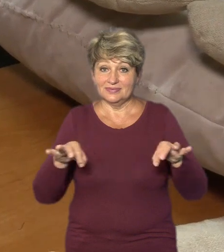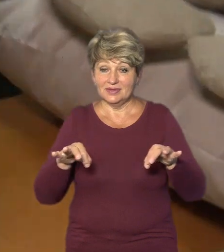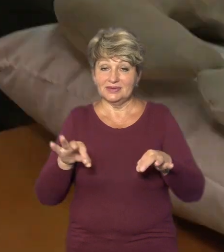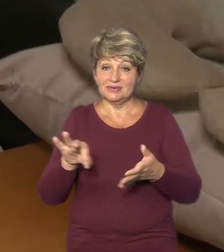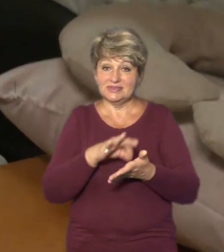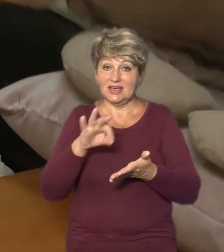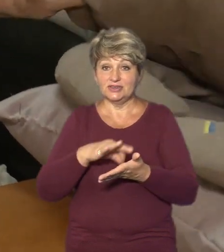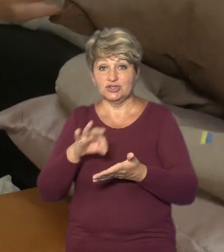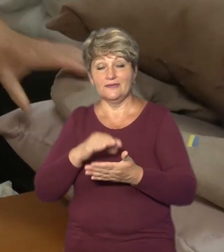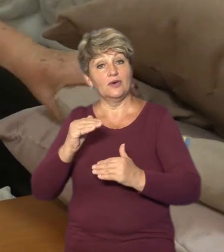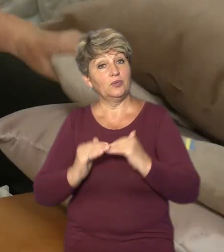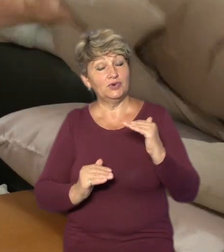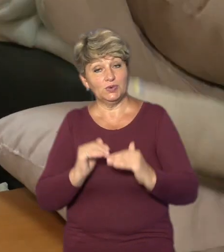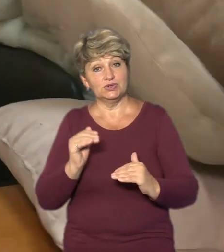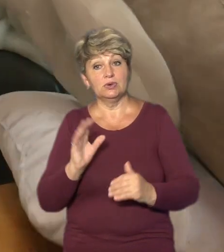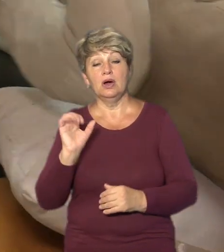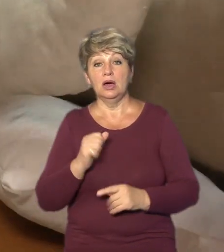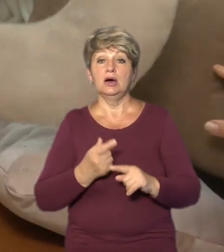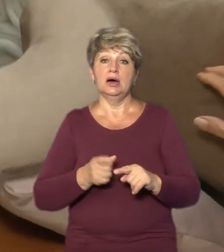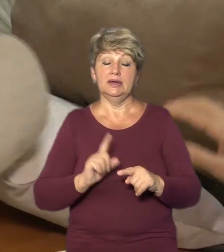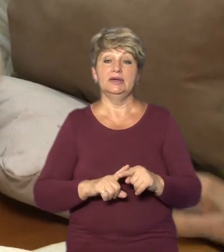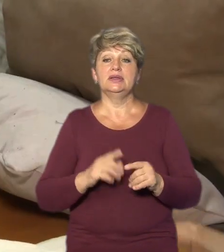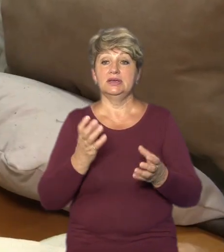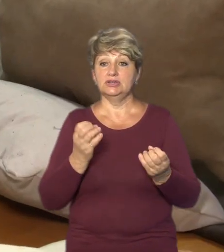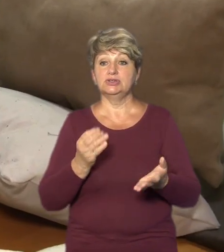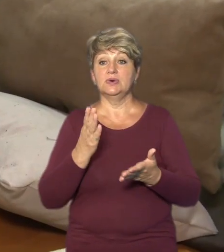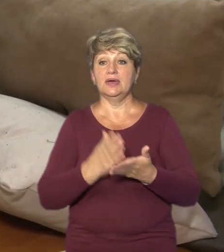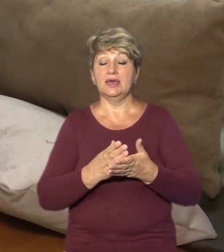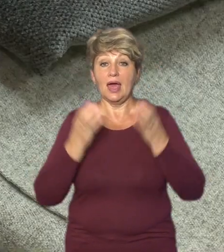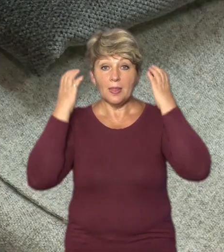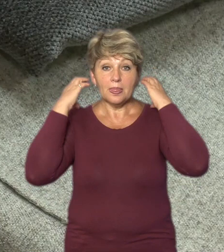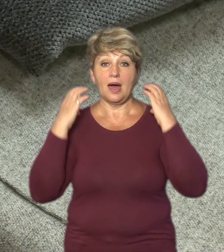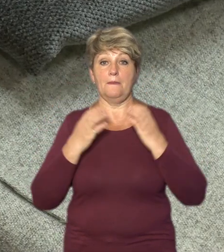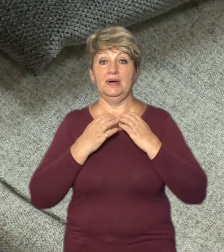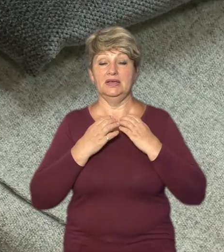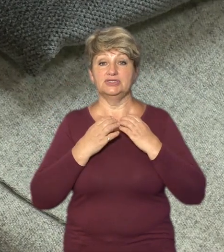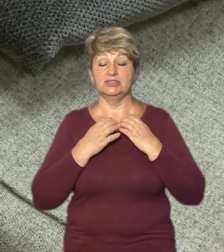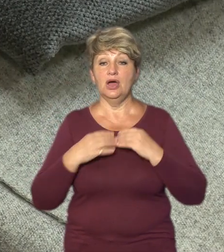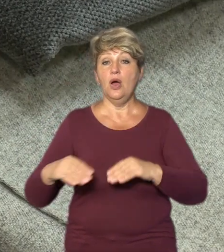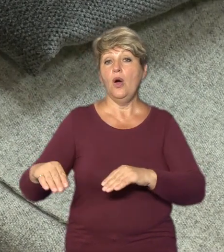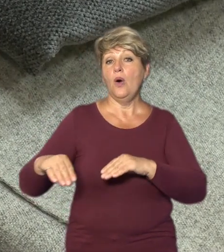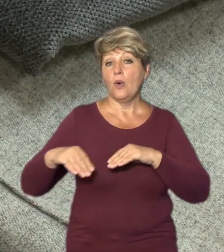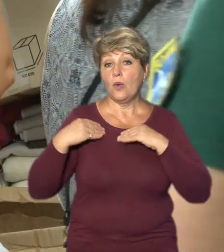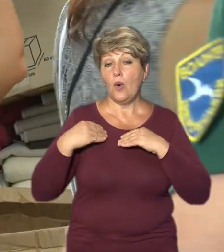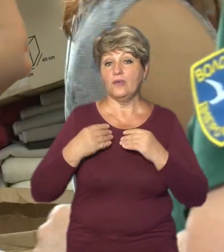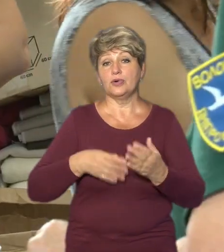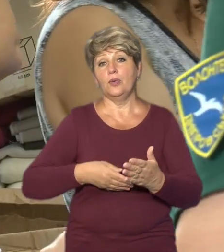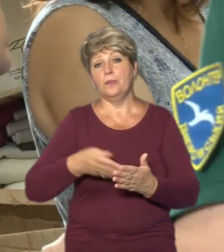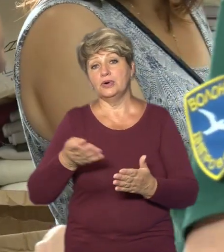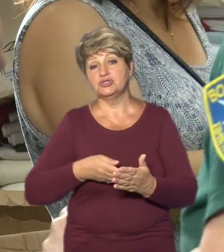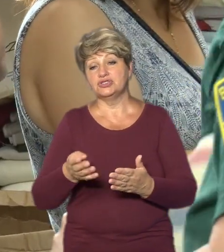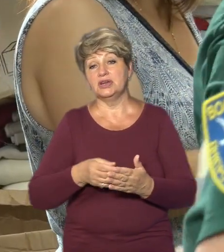вручну. А це ще наплечники такі теж набиваємо. Ковдрою, пошитою волонтерками, тепер